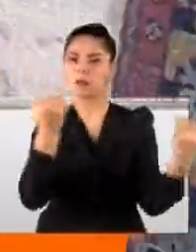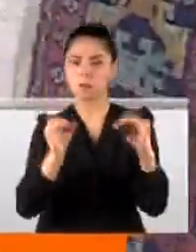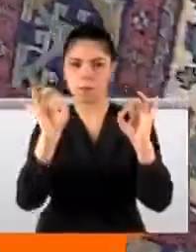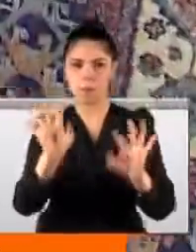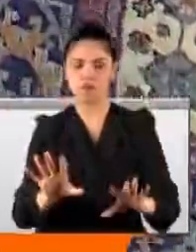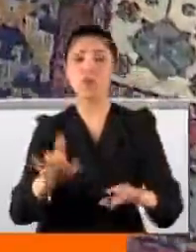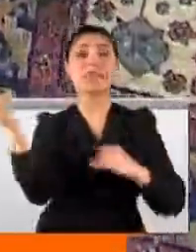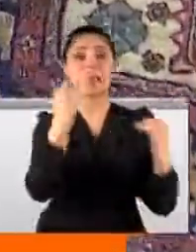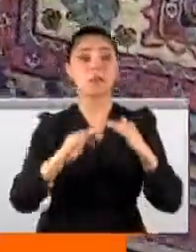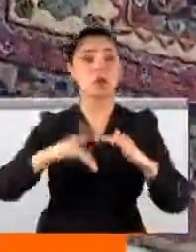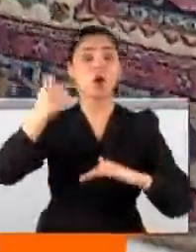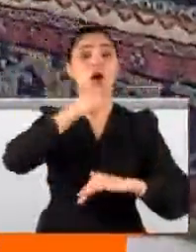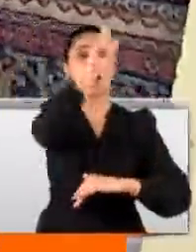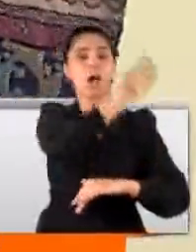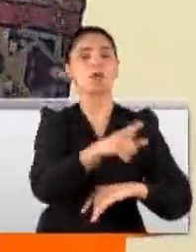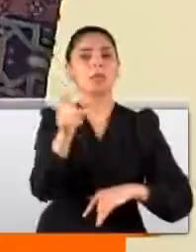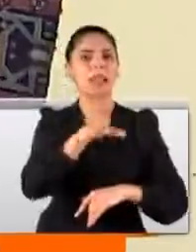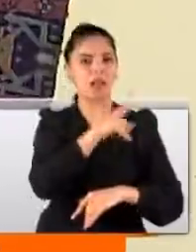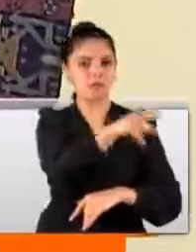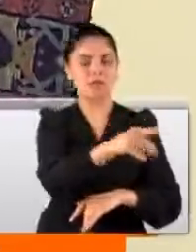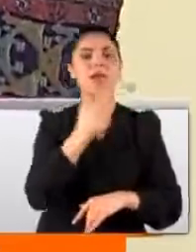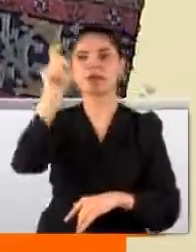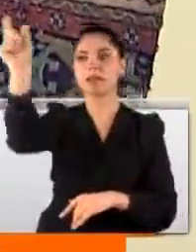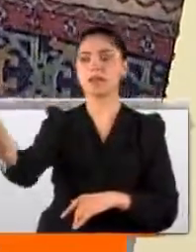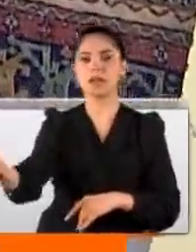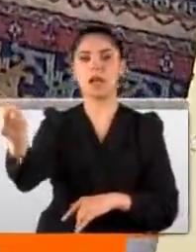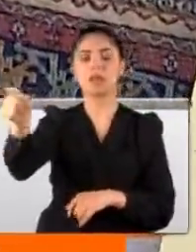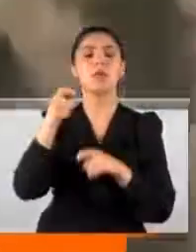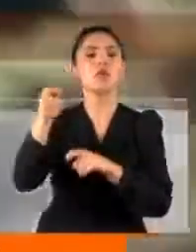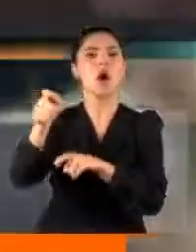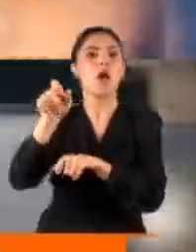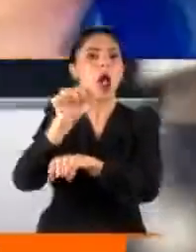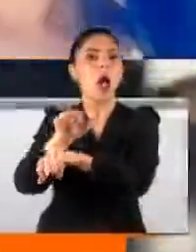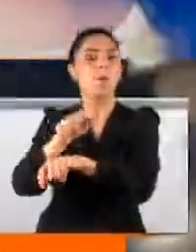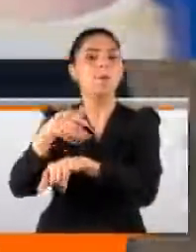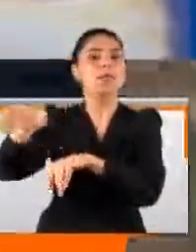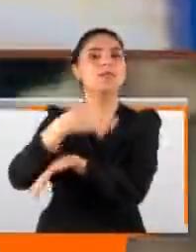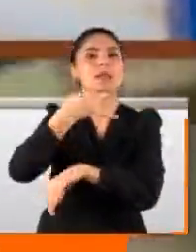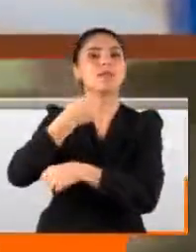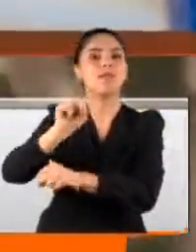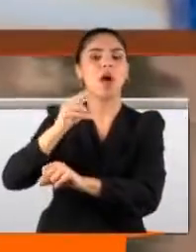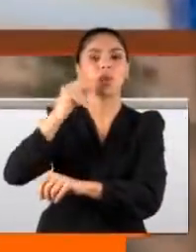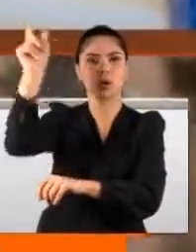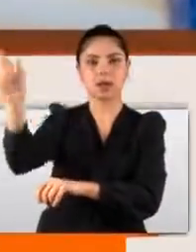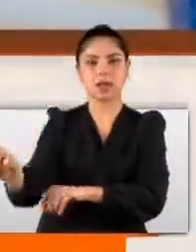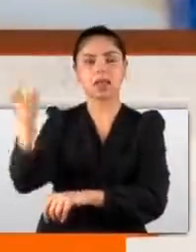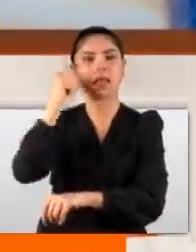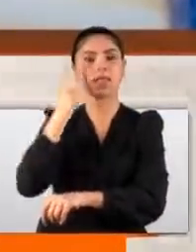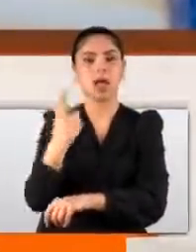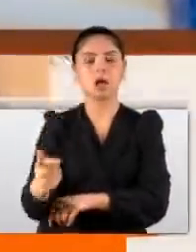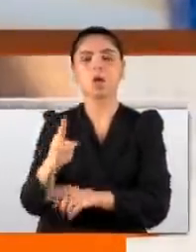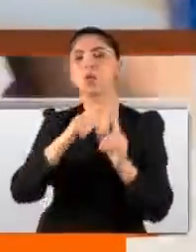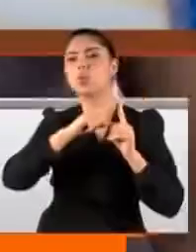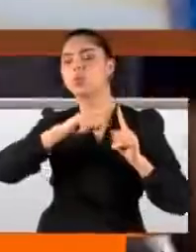Tartışmanın ardından da adam silahıyla talihsiz kadını rehin aldı. İki çocuk annesi talihsiz kadın iddia o ki